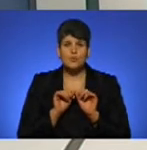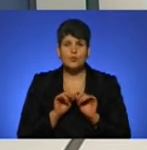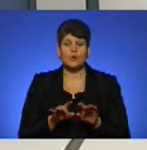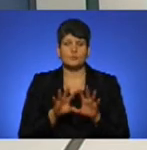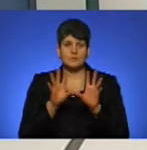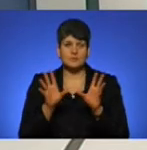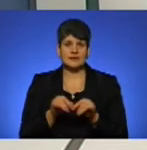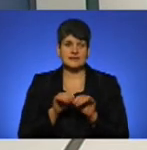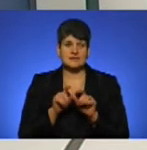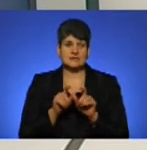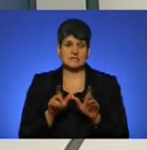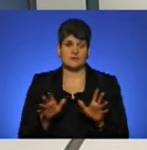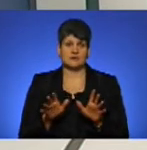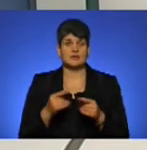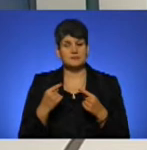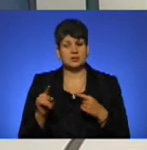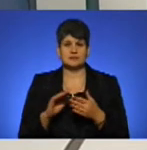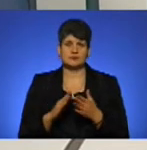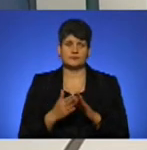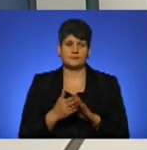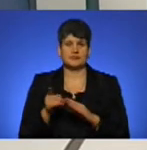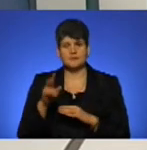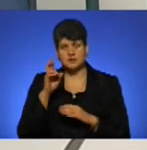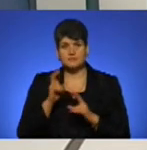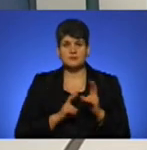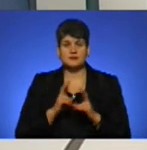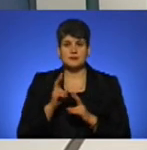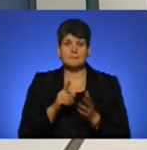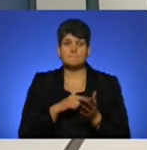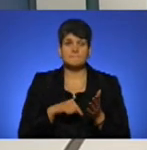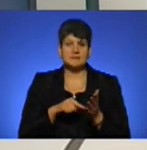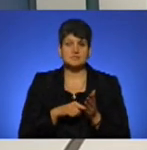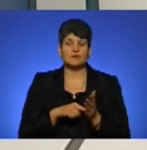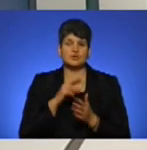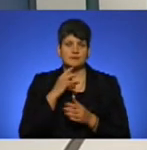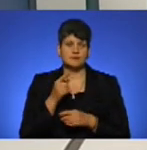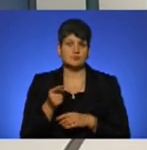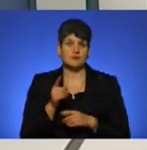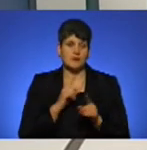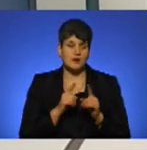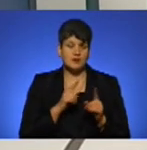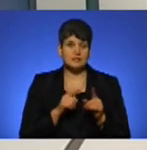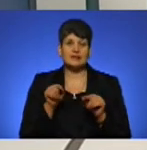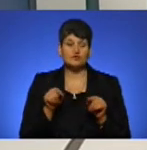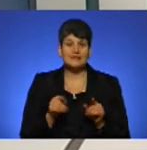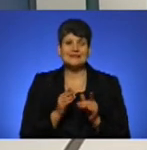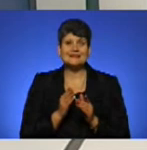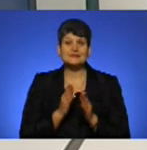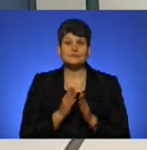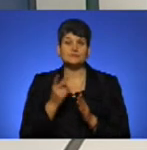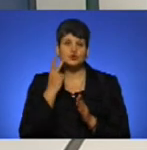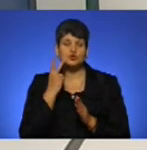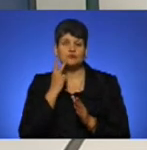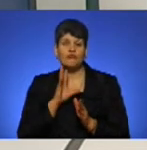Тернопільському литовищі. Ну, там ситуація інша, це комунальне підприємство міської і черв'яцької ради. І вони системно вкладали